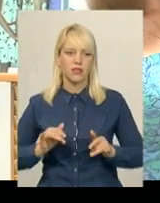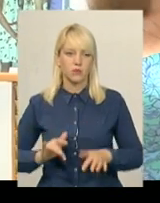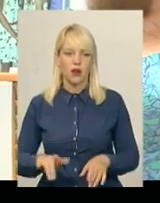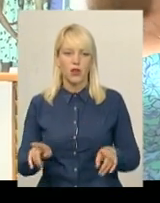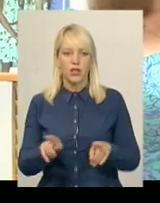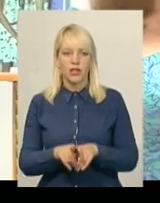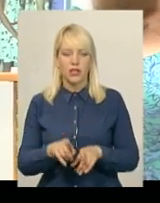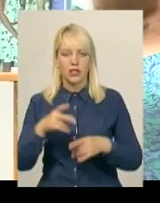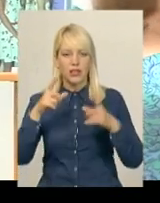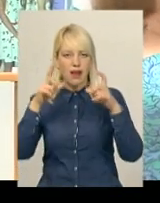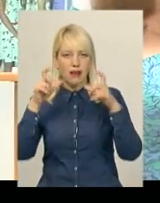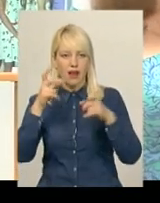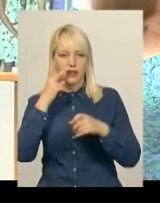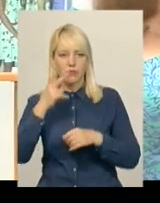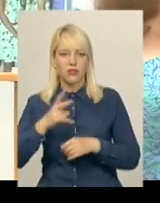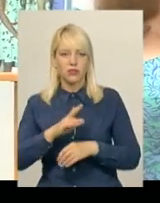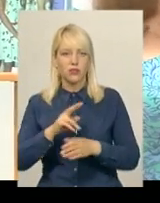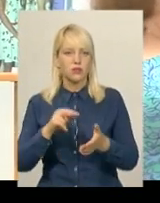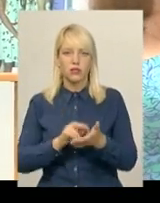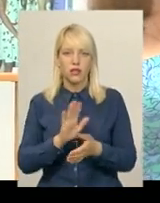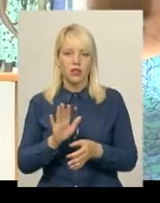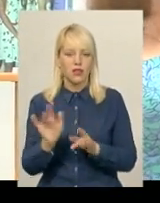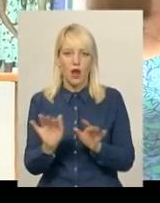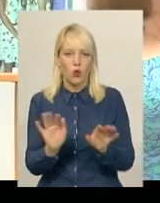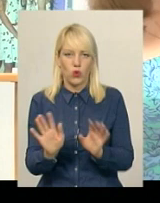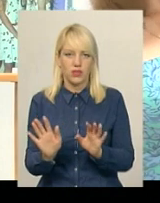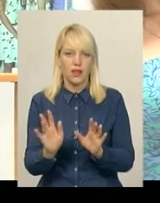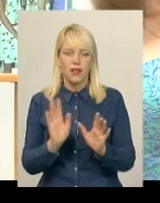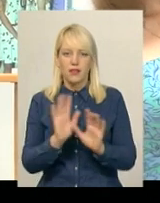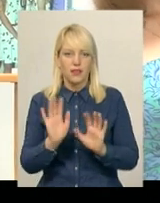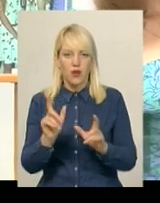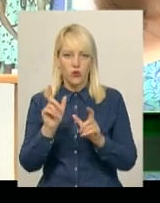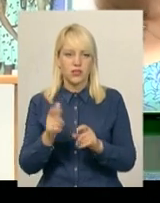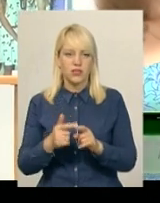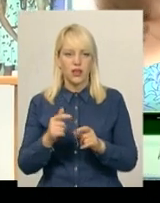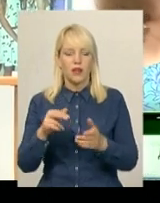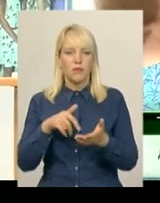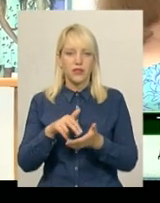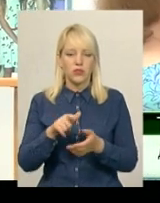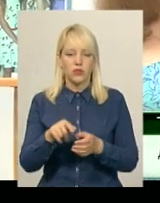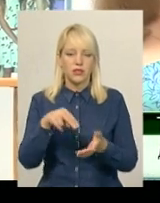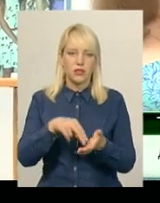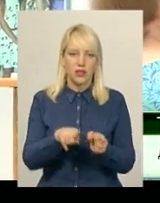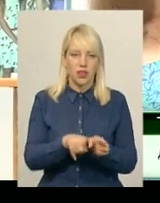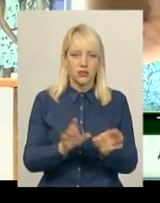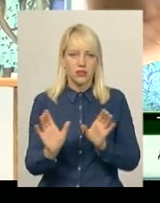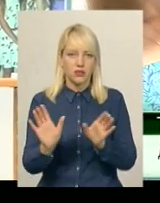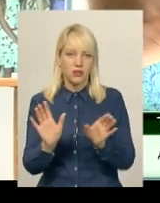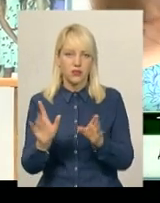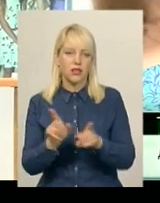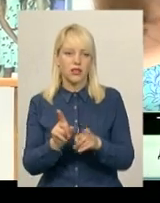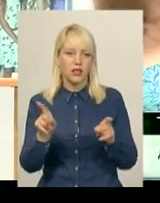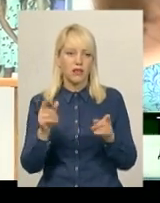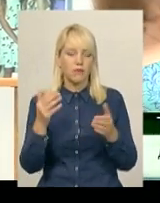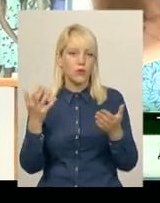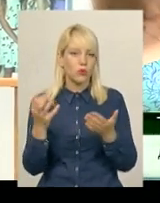Іноді такий кадр бачить. І так стоїть, не рухайся, не шевелись. Зараз, зараз не шевелись. Підійшов, так, ти стань тут, І такий кадр чудовий іноді